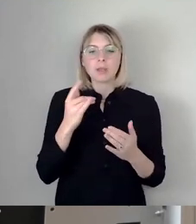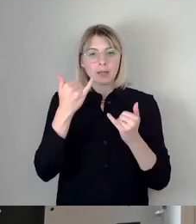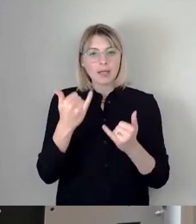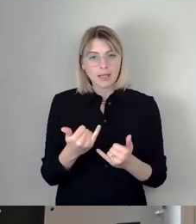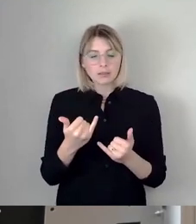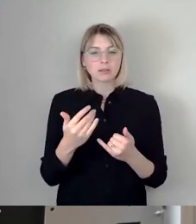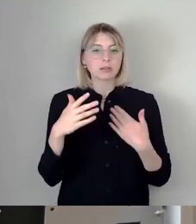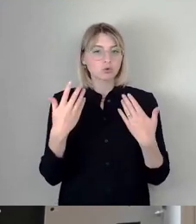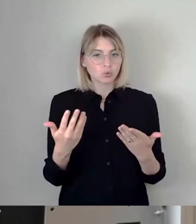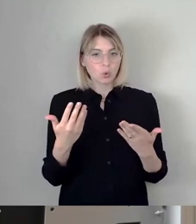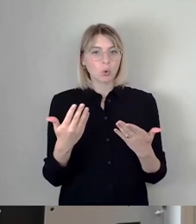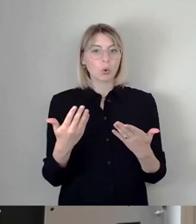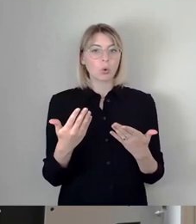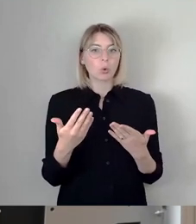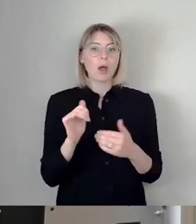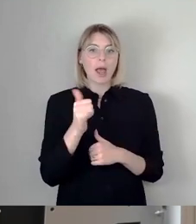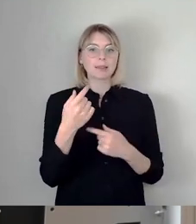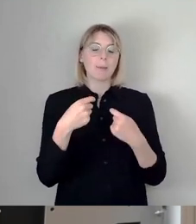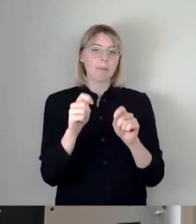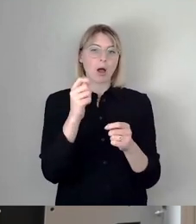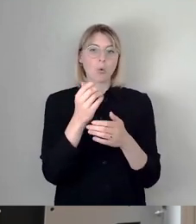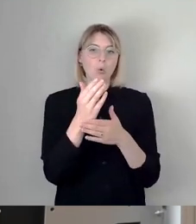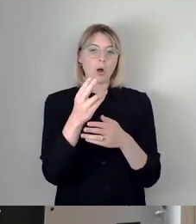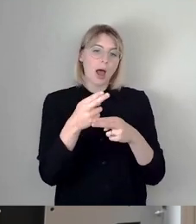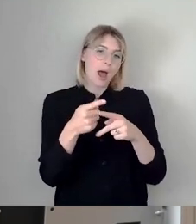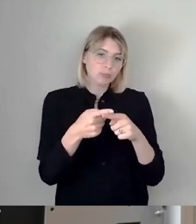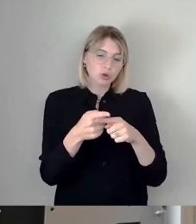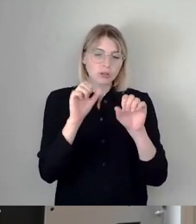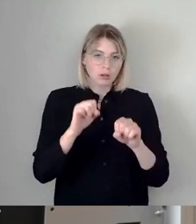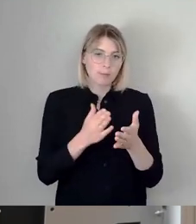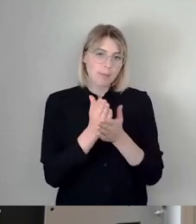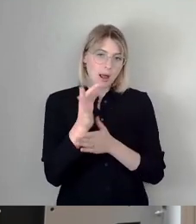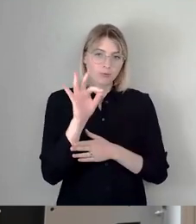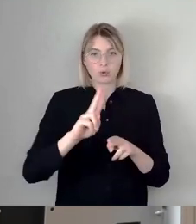dass wir den ersten Bauabschnitt planen können für die Sanierung.